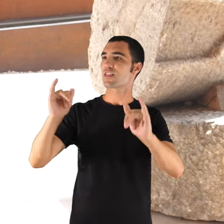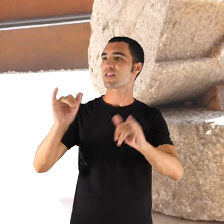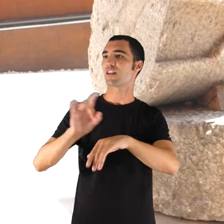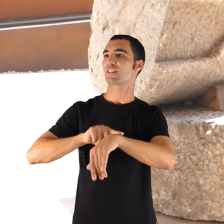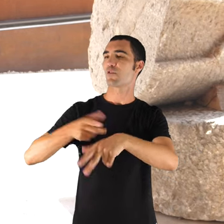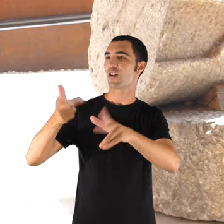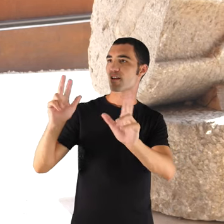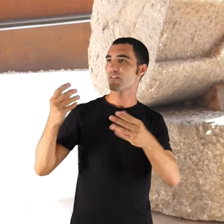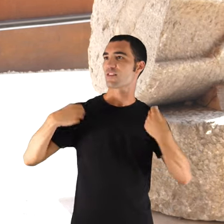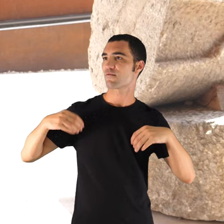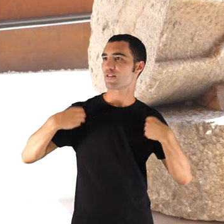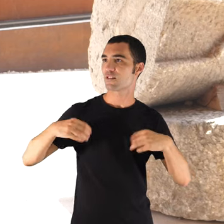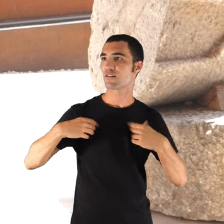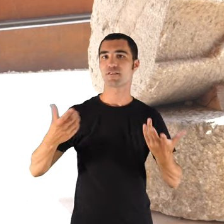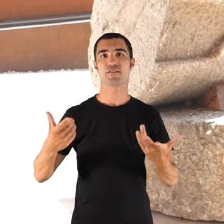Brumadó,